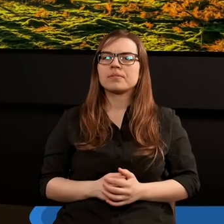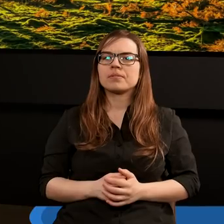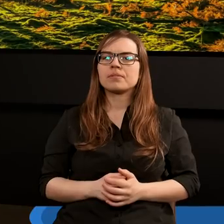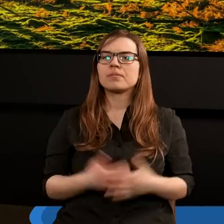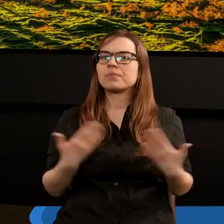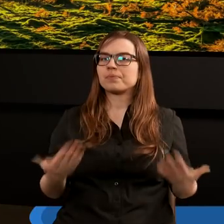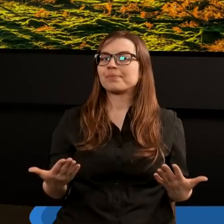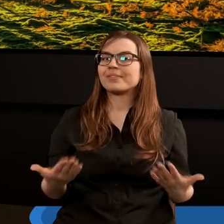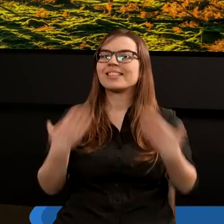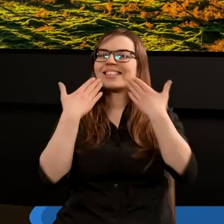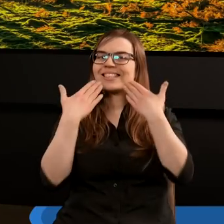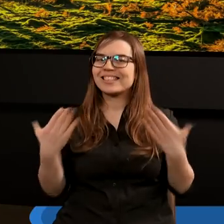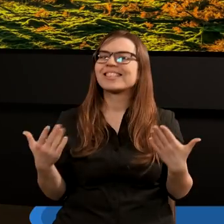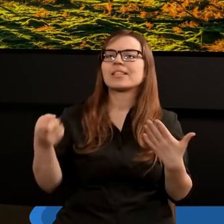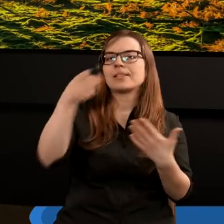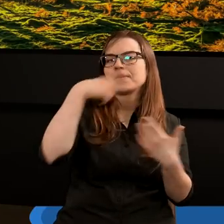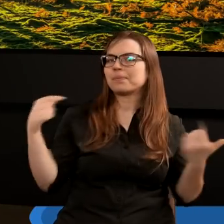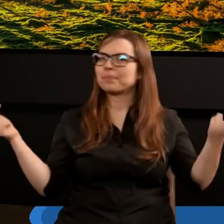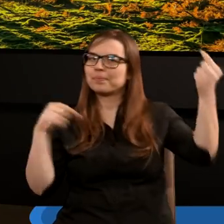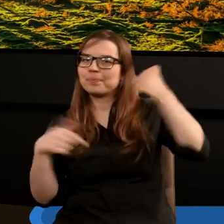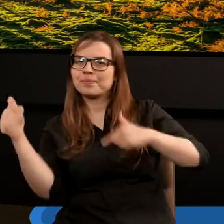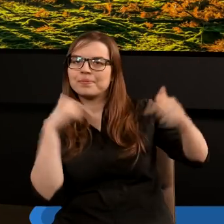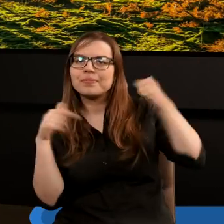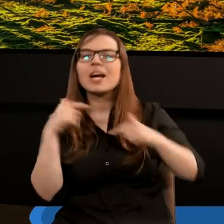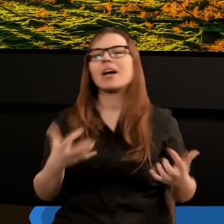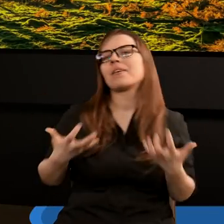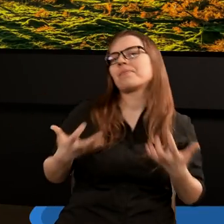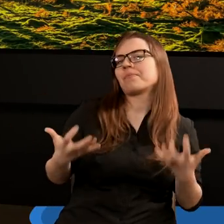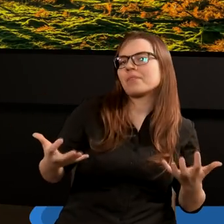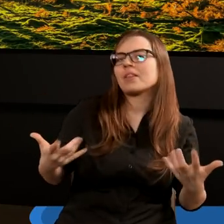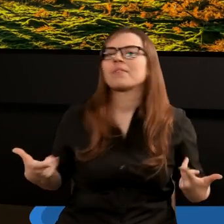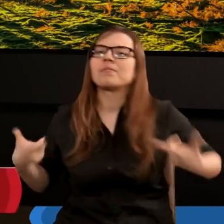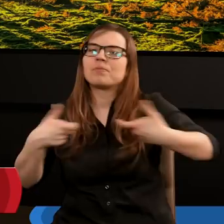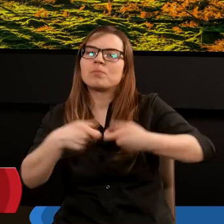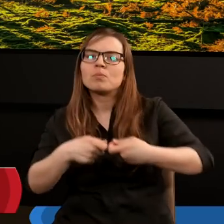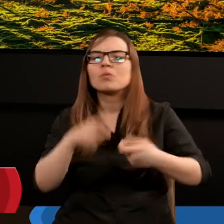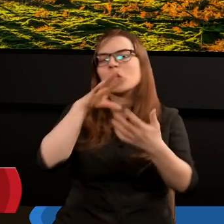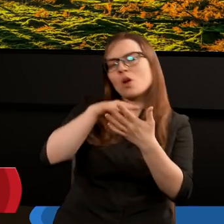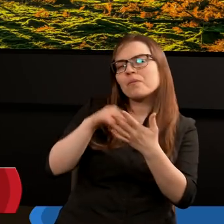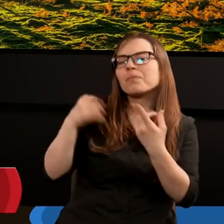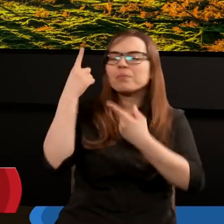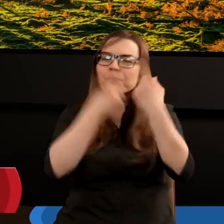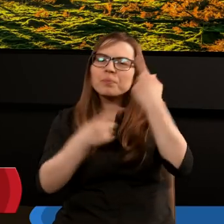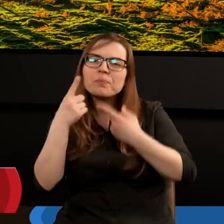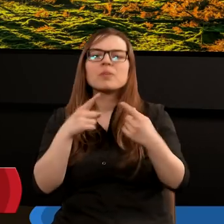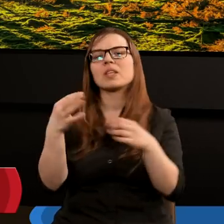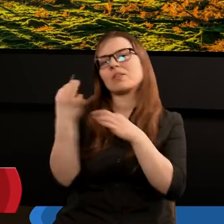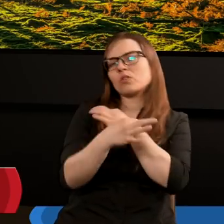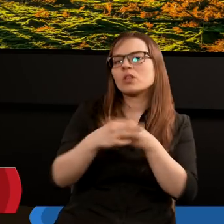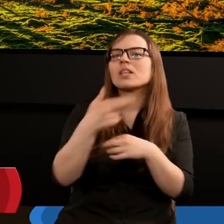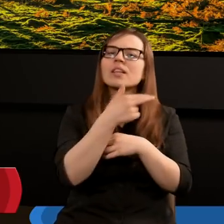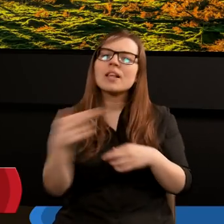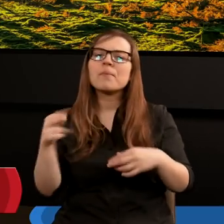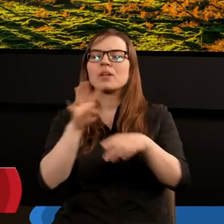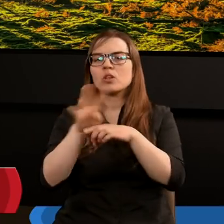Moi drodzy, dziękuję za Wasze przybycie, za chęć podzielenia się doświadczeniem, Waszymi przemyśleniami na